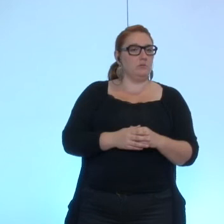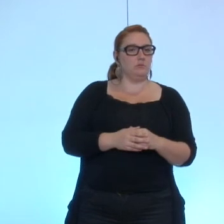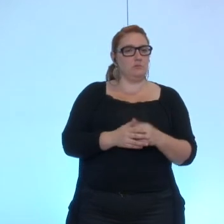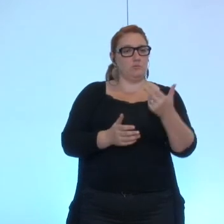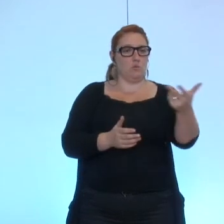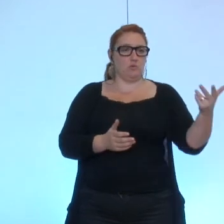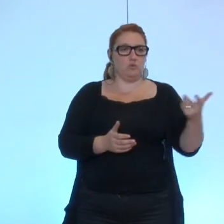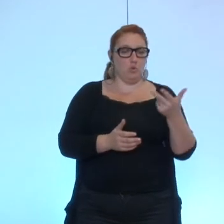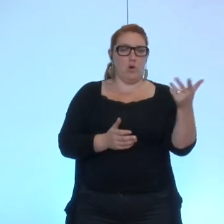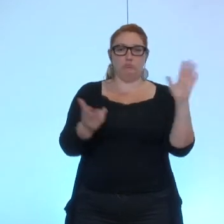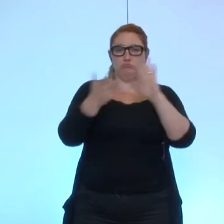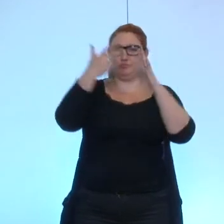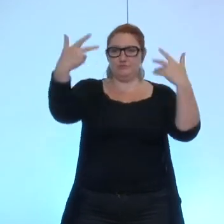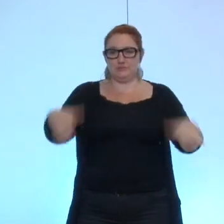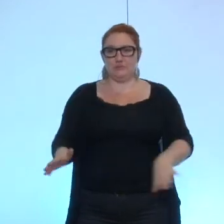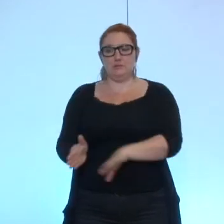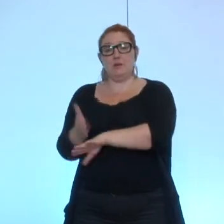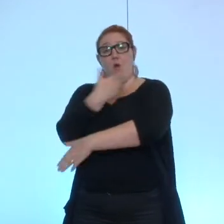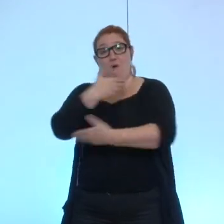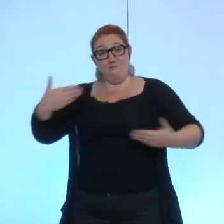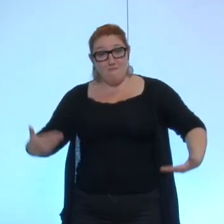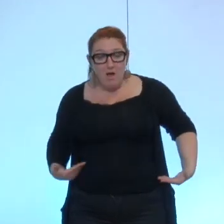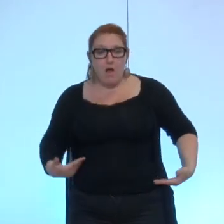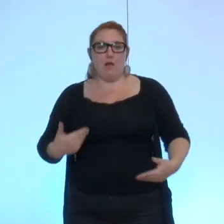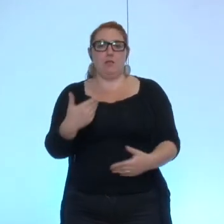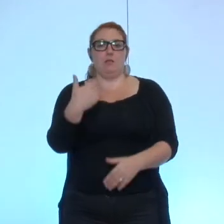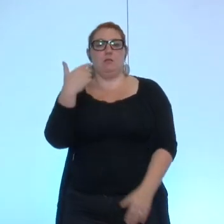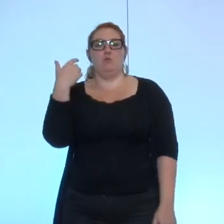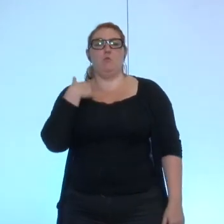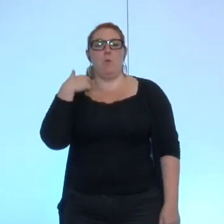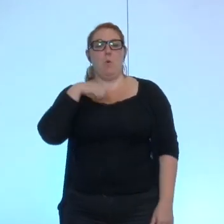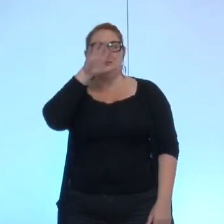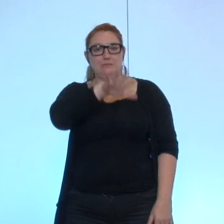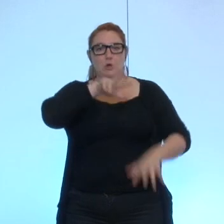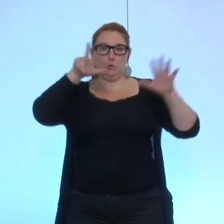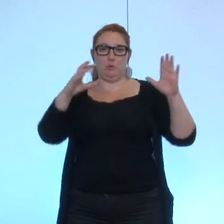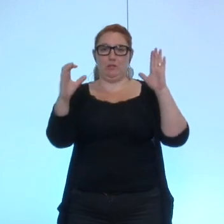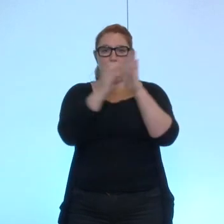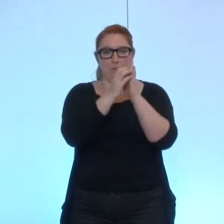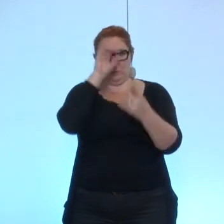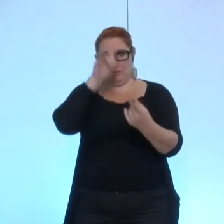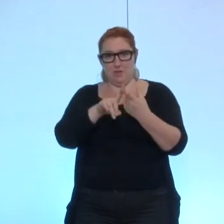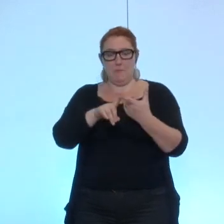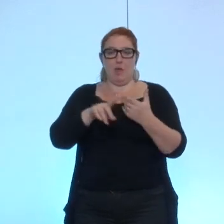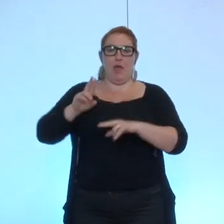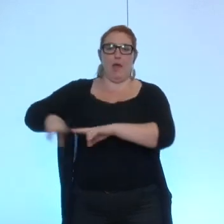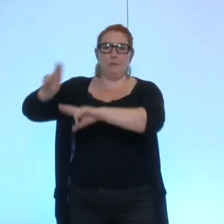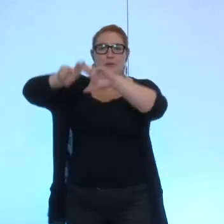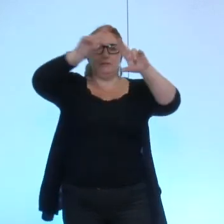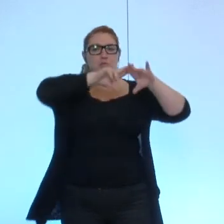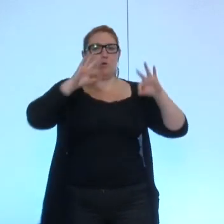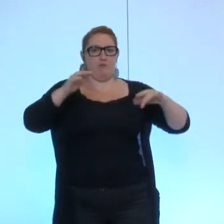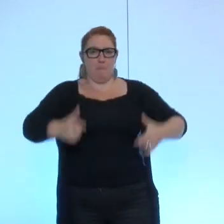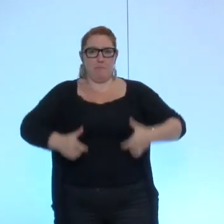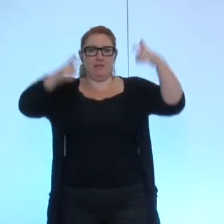trois autres groupes cette délibération est adoptée et enfin la dernière délibération la délibération numéro 58 sur l'opération de réhabilitation du